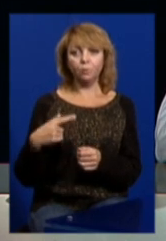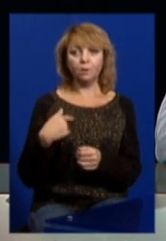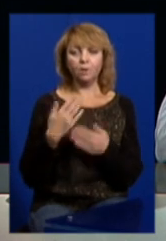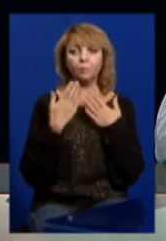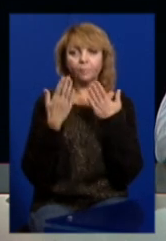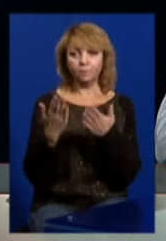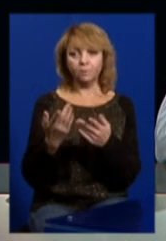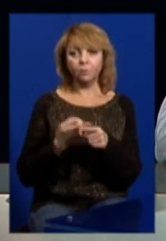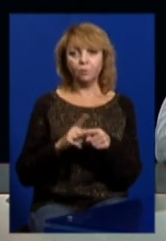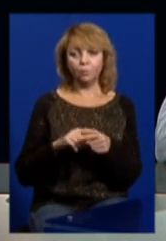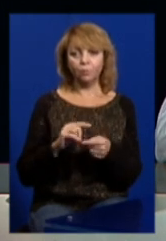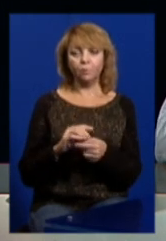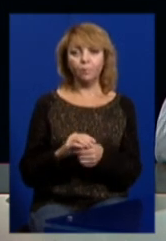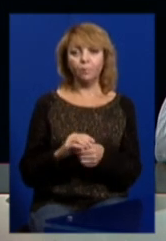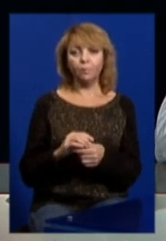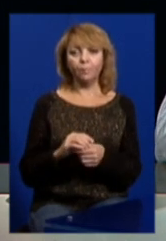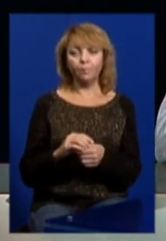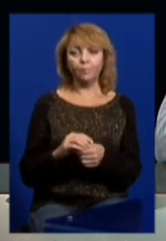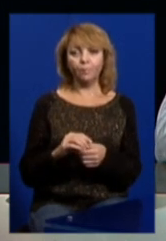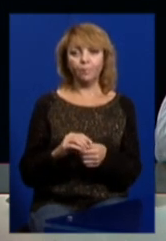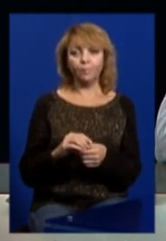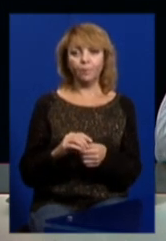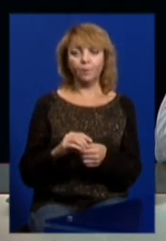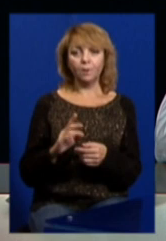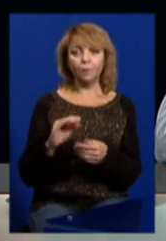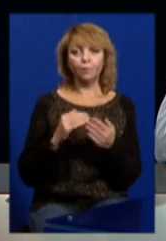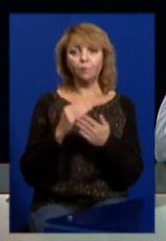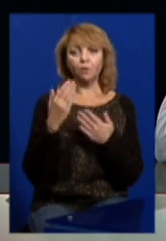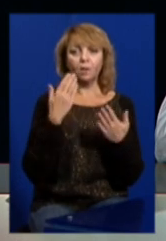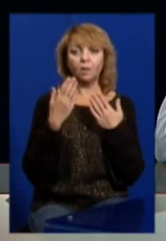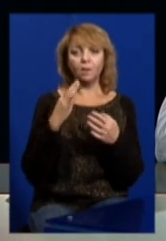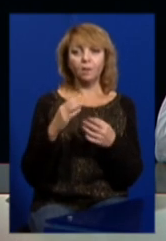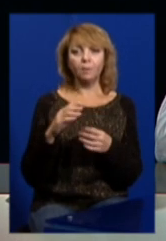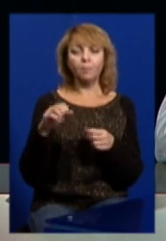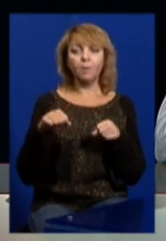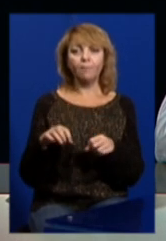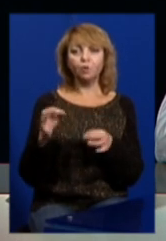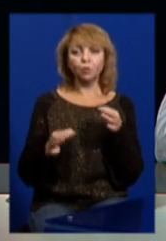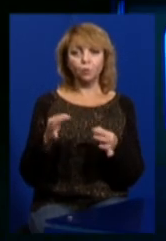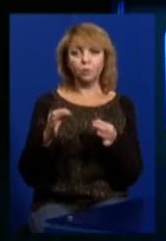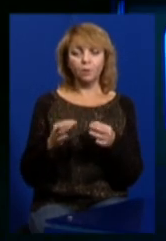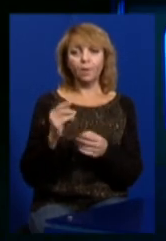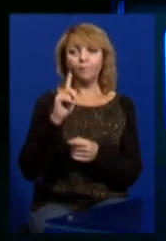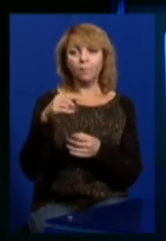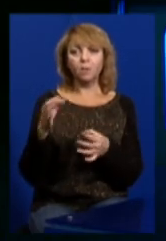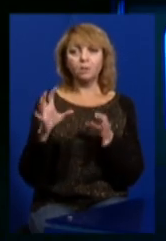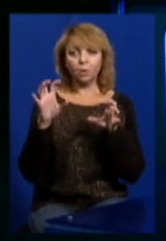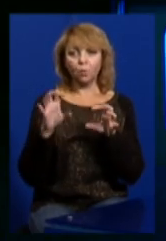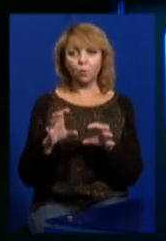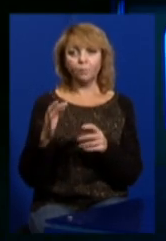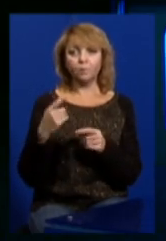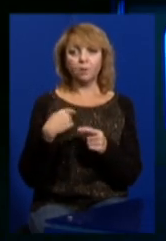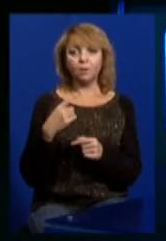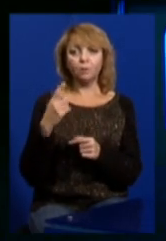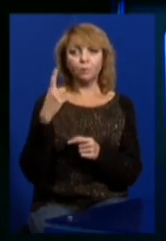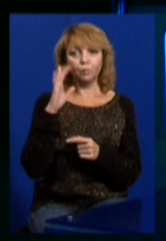звернувся з цього приводу до Вищої ради правосуддя, як того вимагає закон. Оскільки якщо